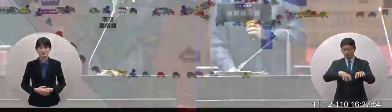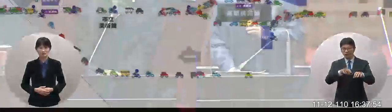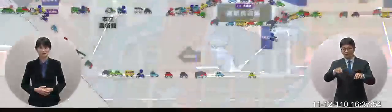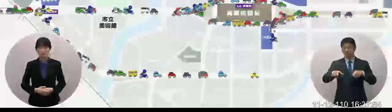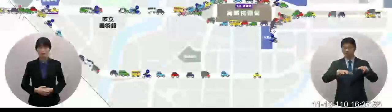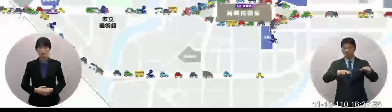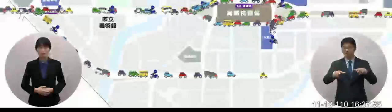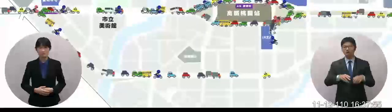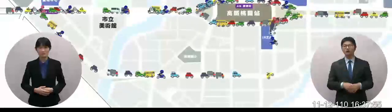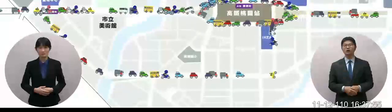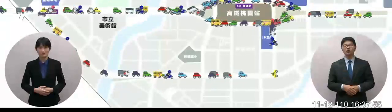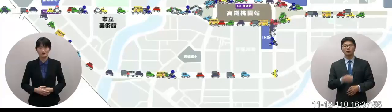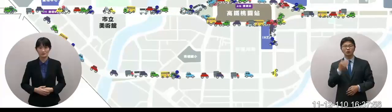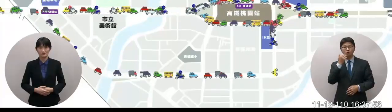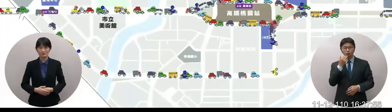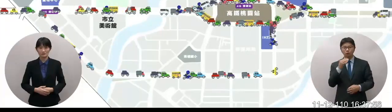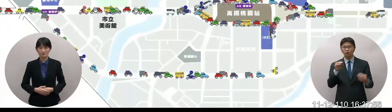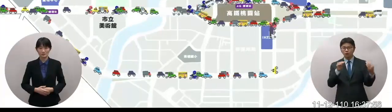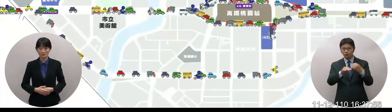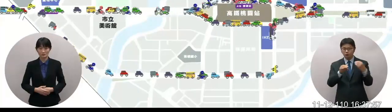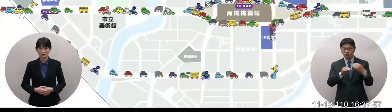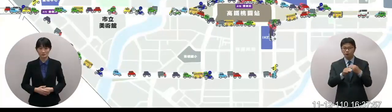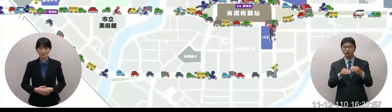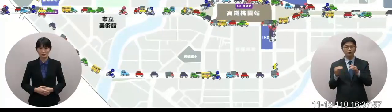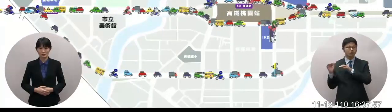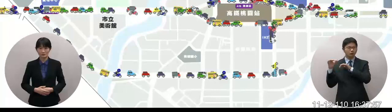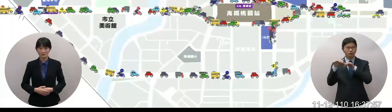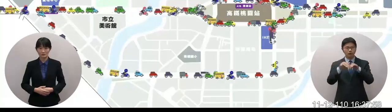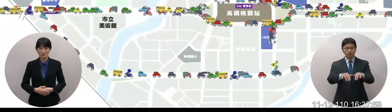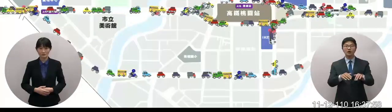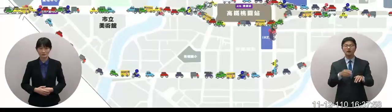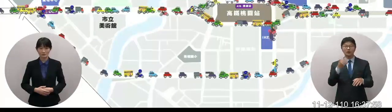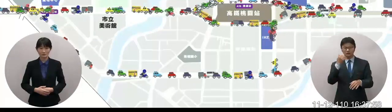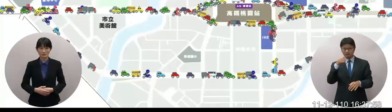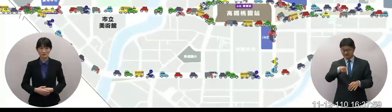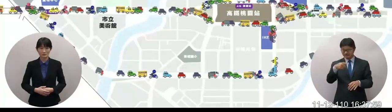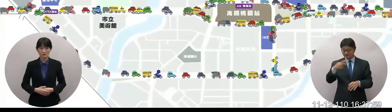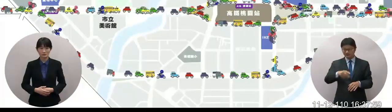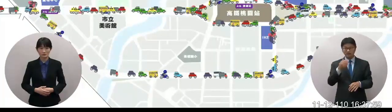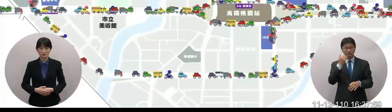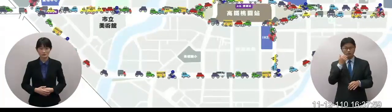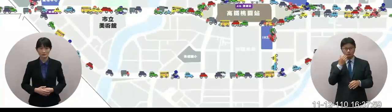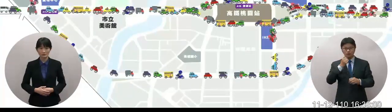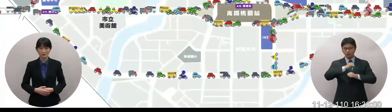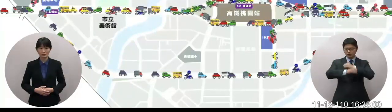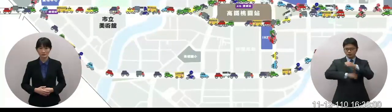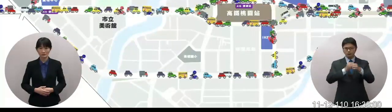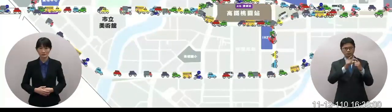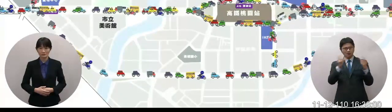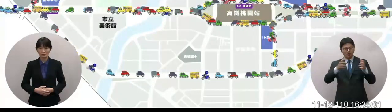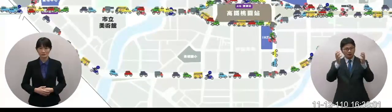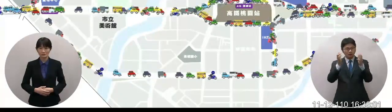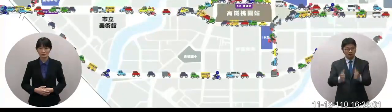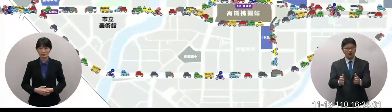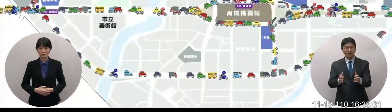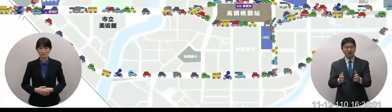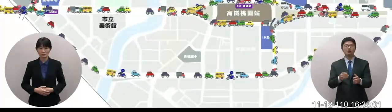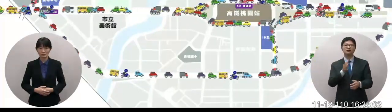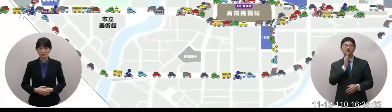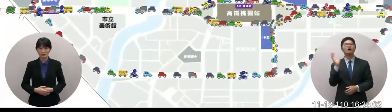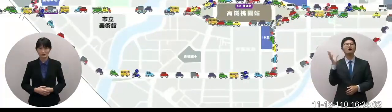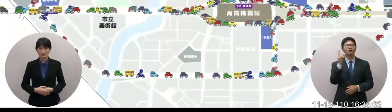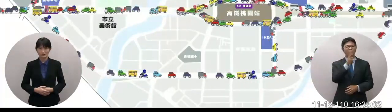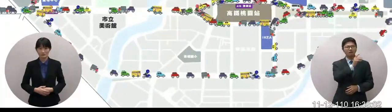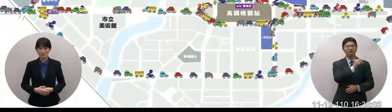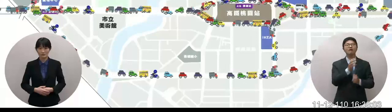車流慢慢進來尤其要在大型的活動但是現在大型的活動很多的區塊是偶一為之